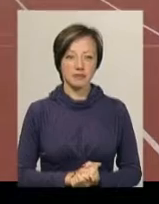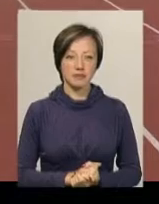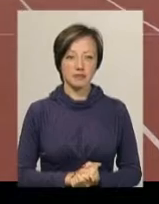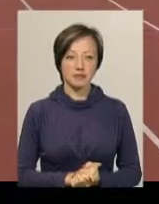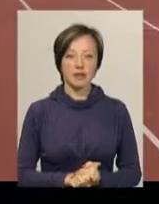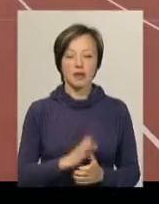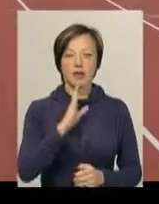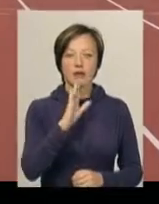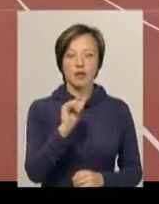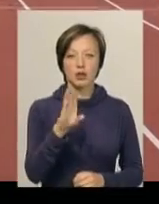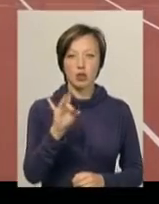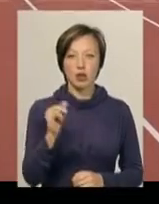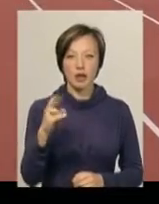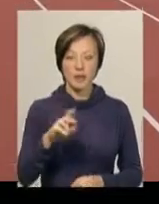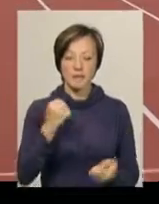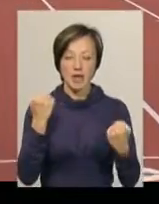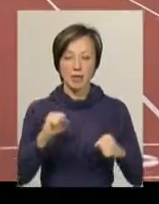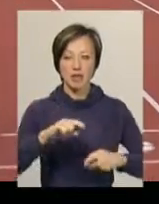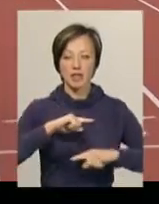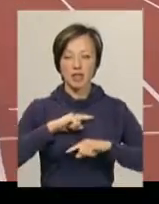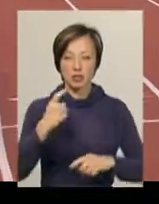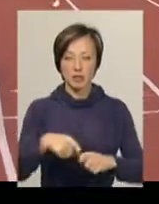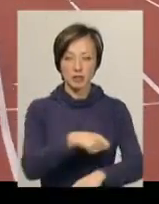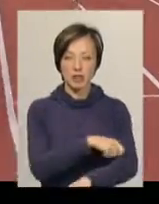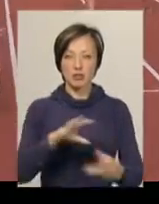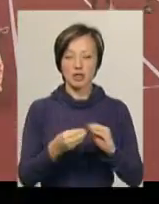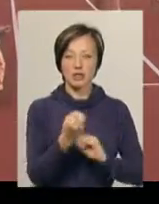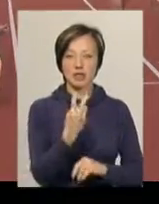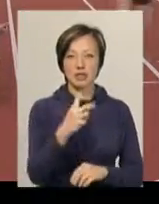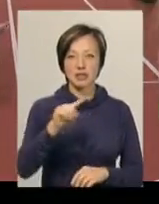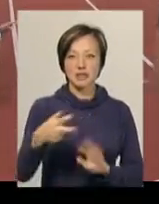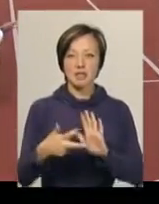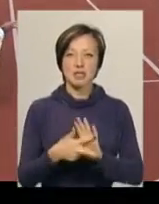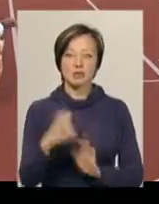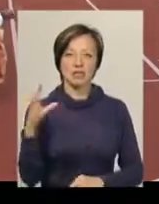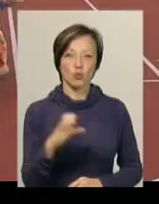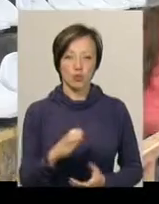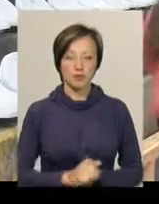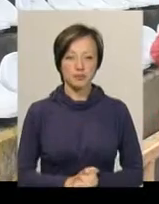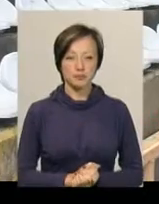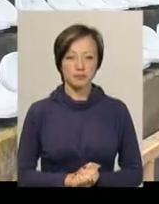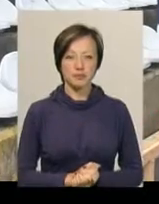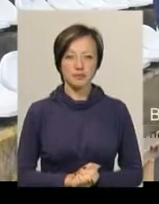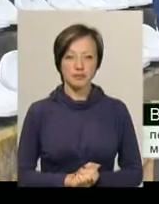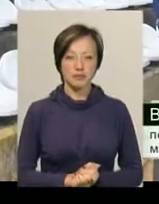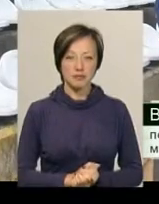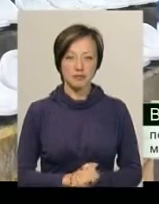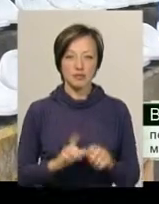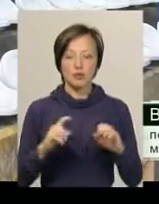Вікторія Бабак перемогла в фіналі на 100-метрівці з результатом 12,8 секунди. Воно дуже